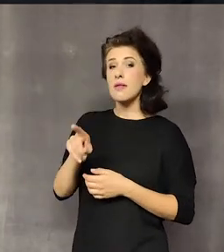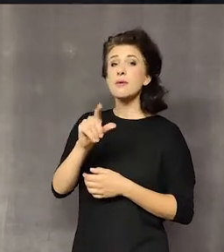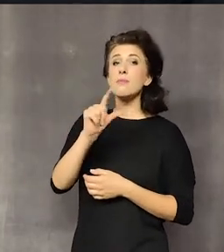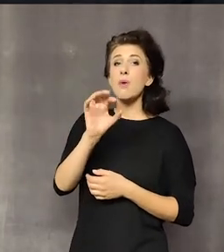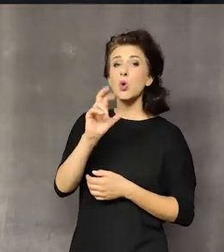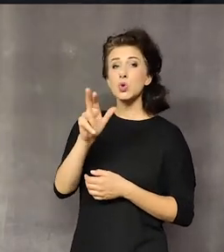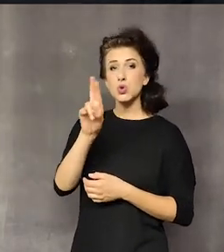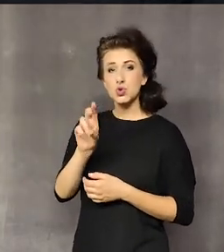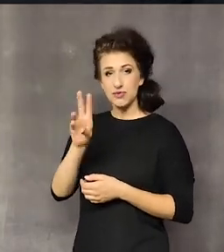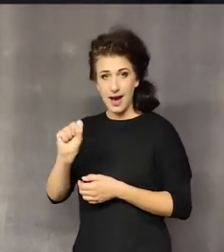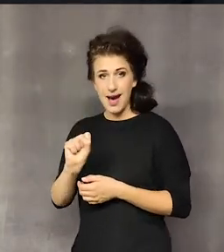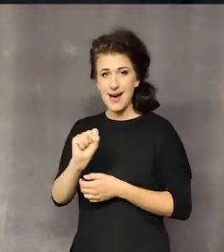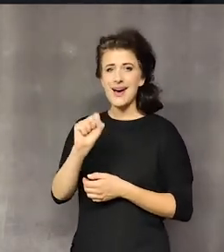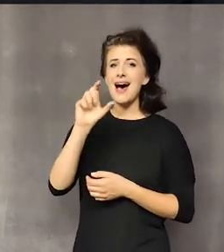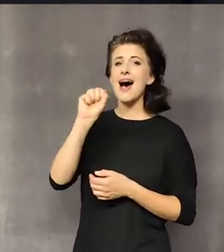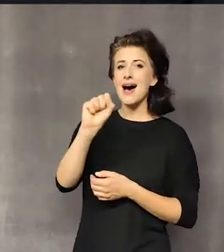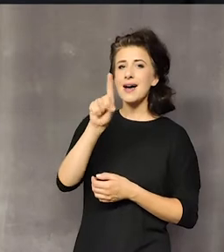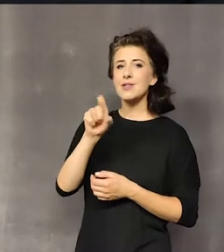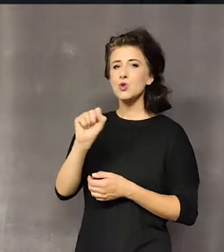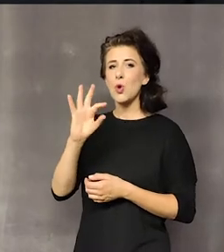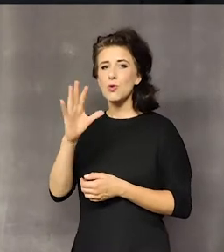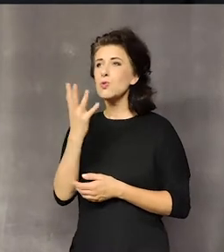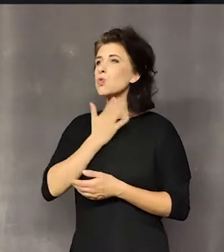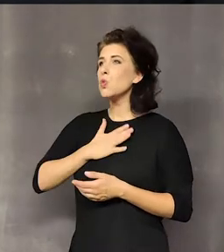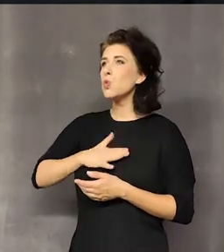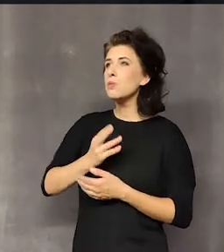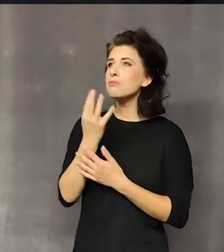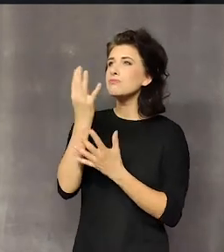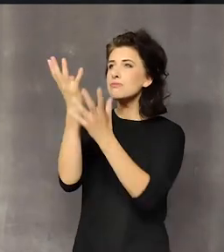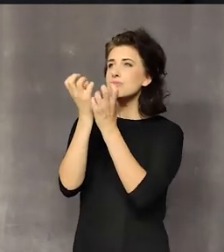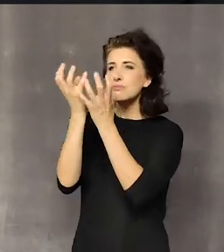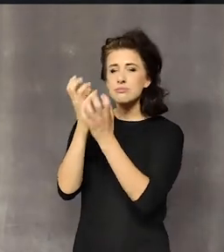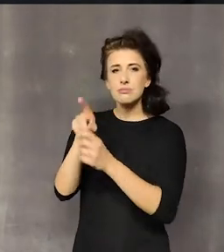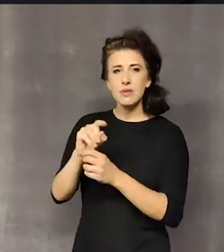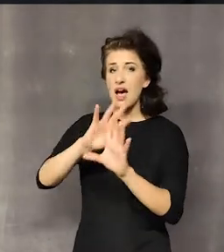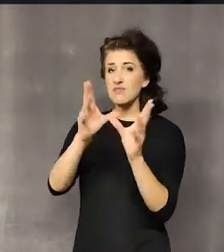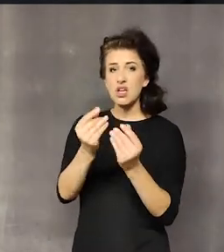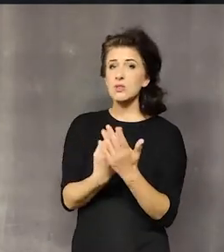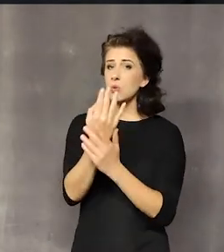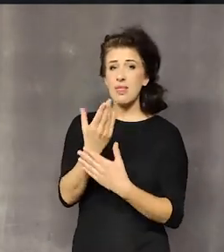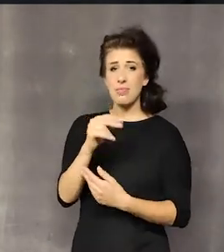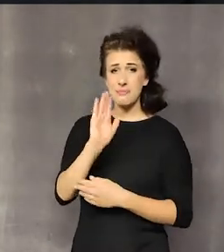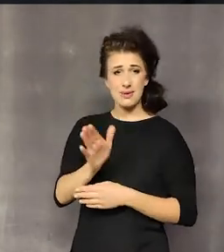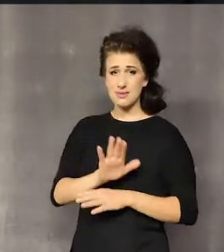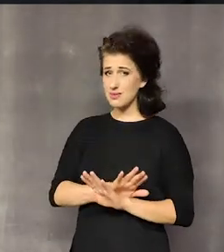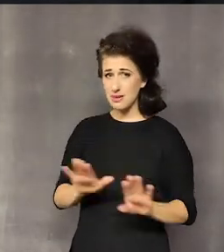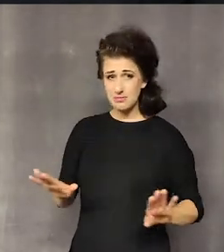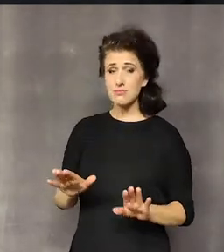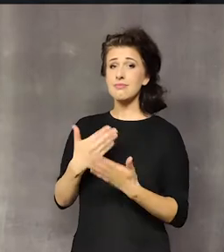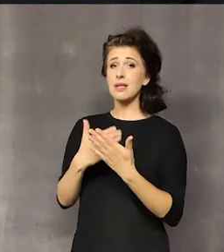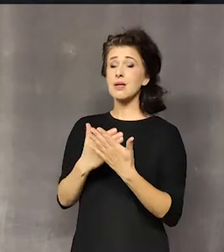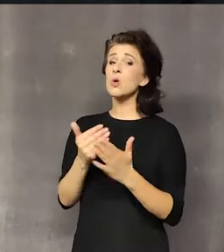pokrzywa. Pokrzywa rośnie na ziemi, która naprawdę musi być dobrą ziemią, ona wszędzie nie będzie rosła. To musimy po prostu robić